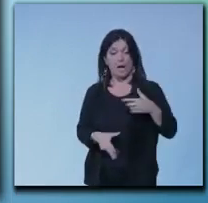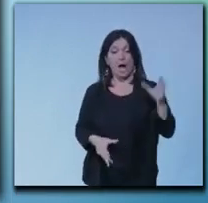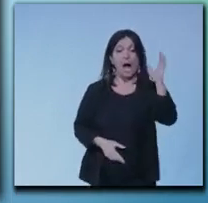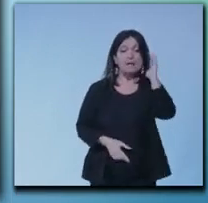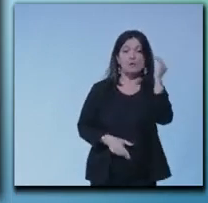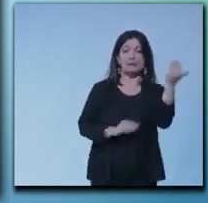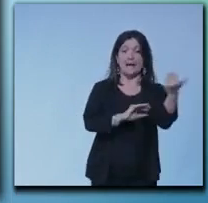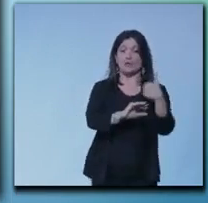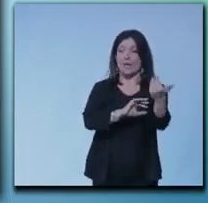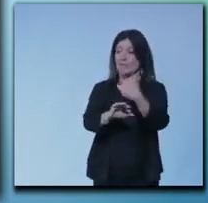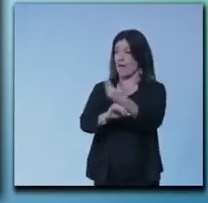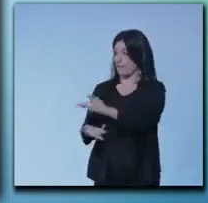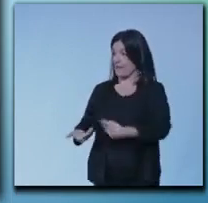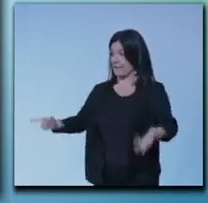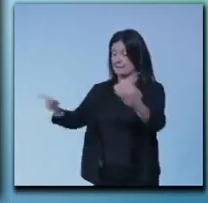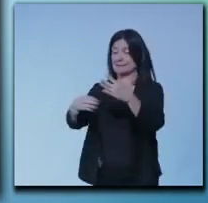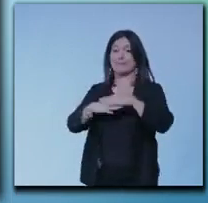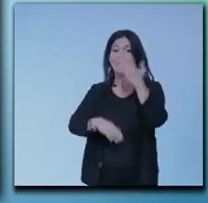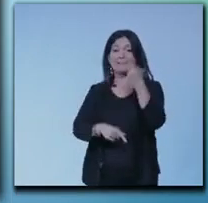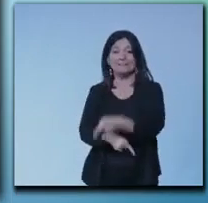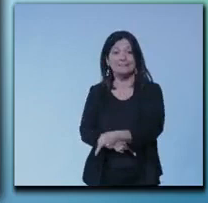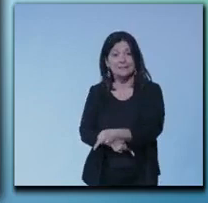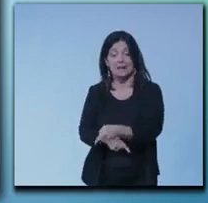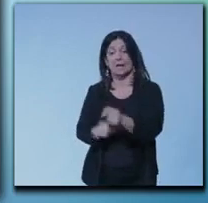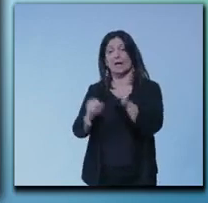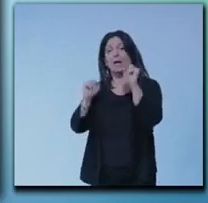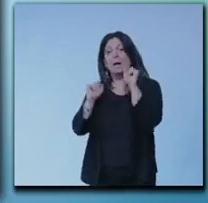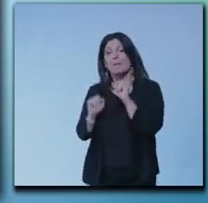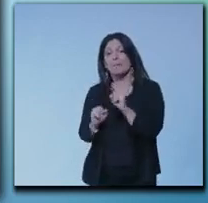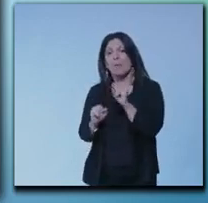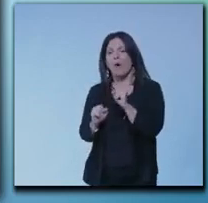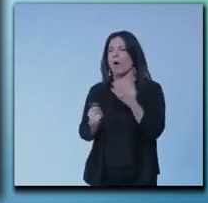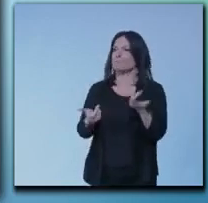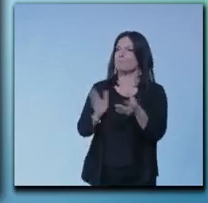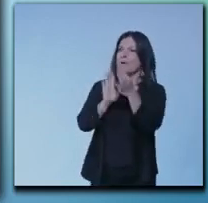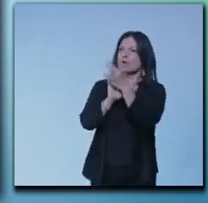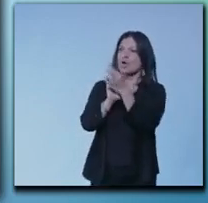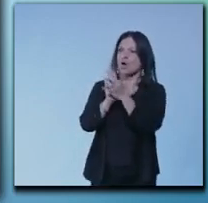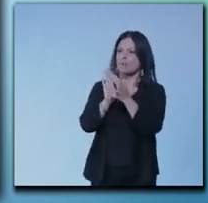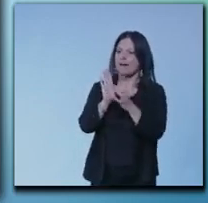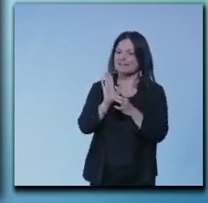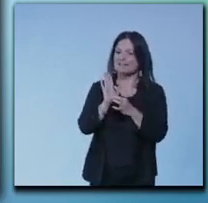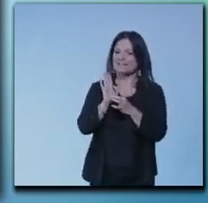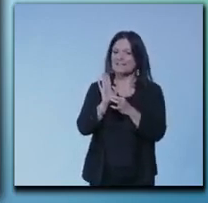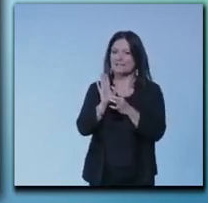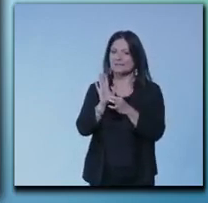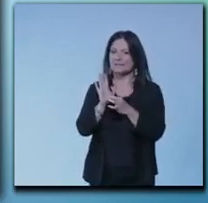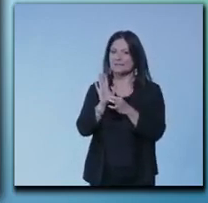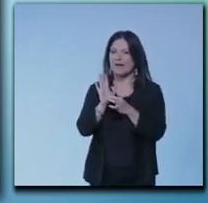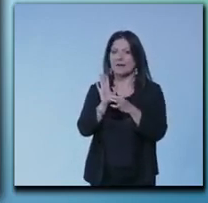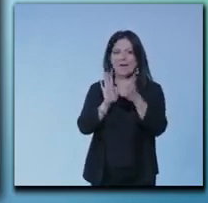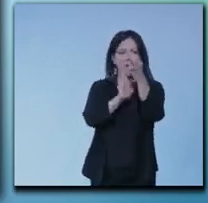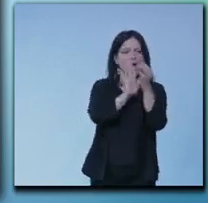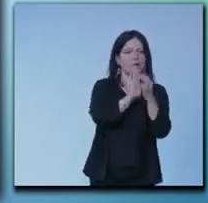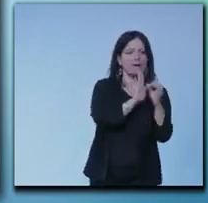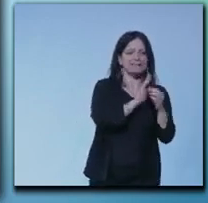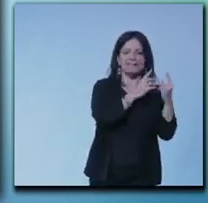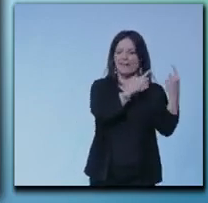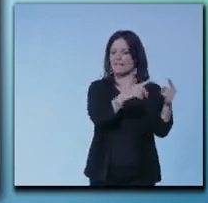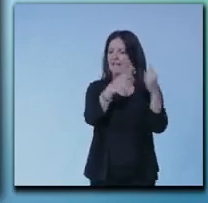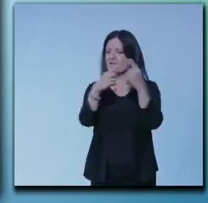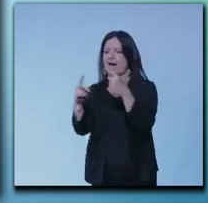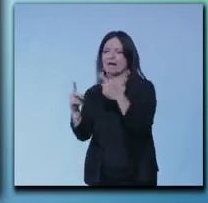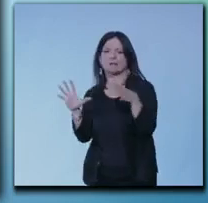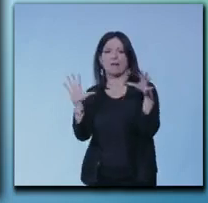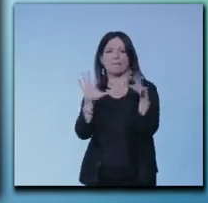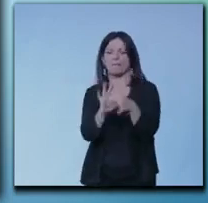non si possono abbinare normative incompatibili l'una con l'altra ai limiti della